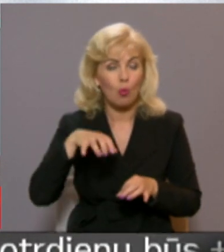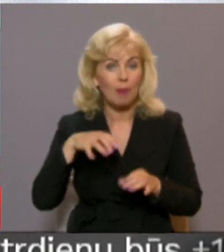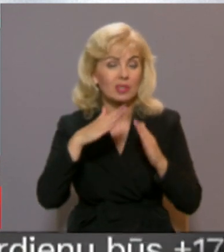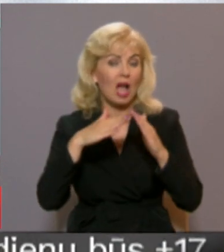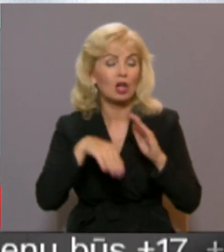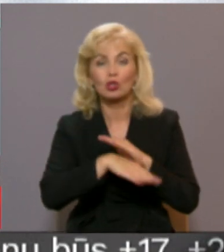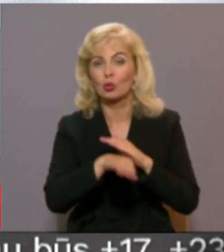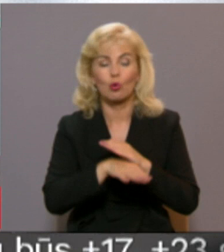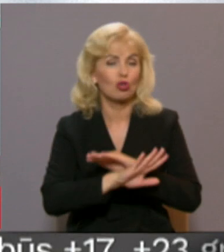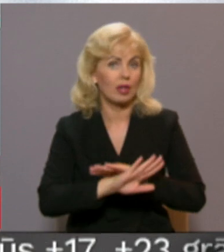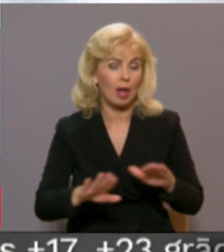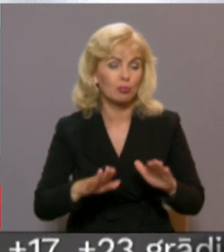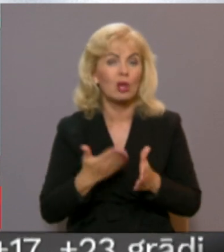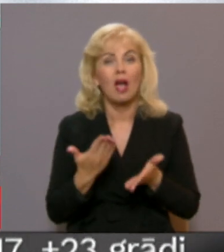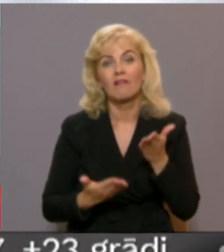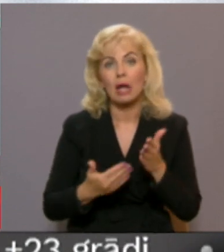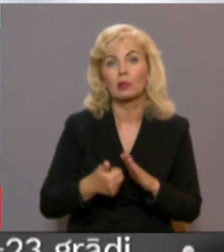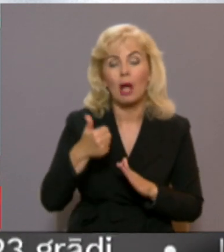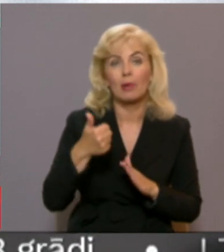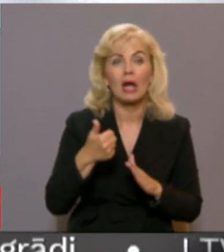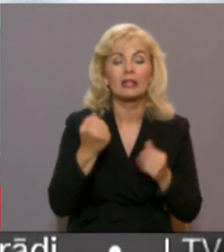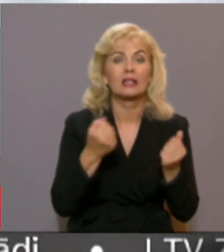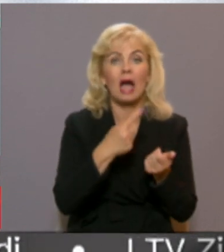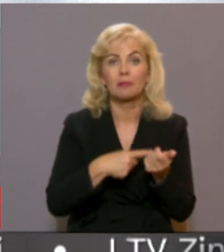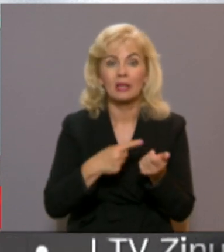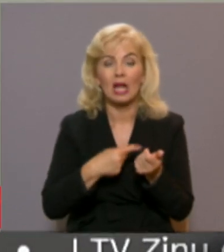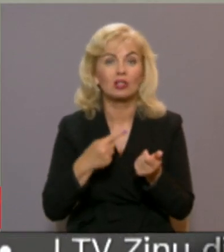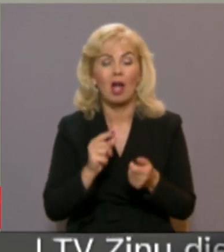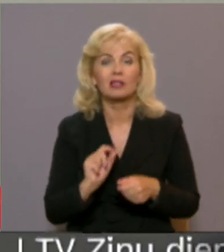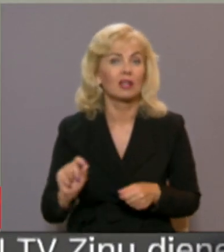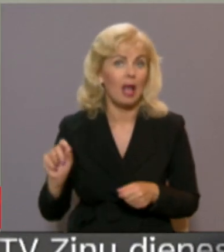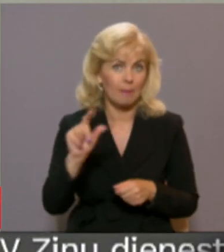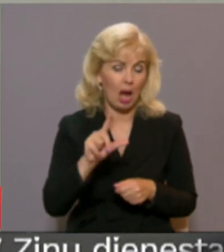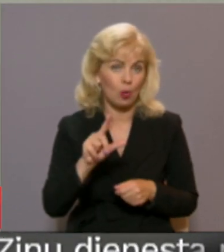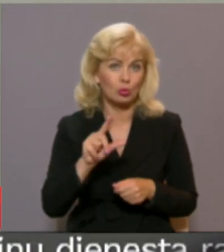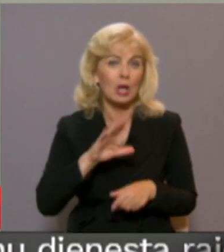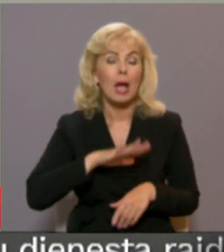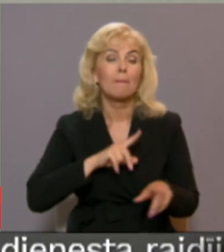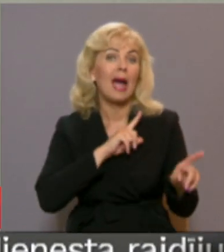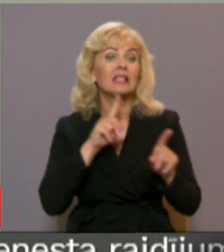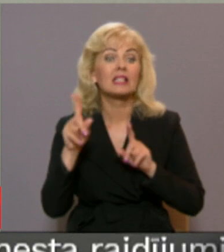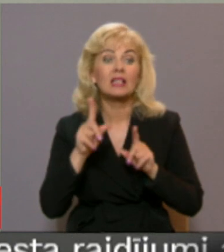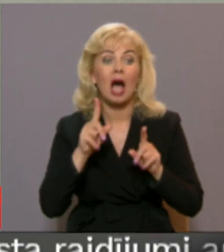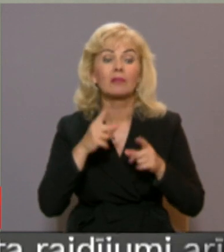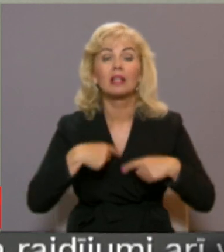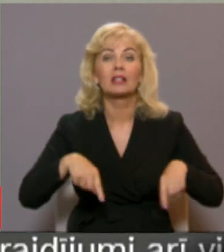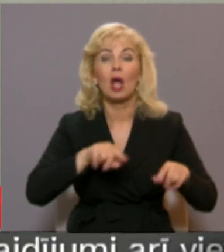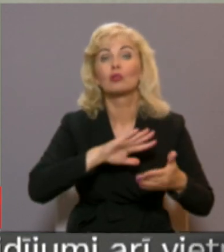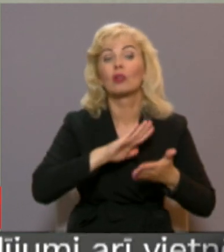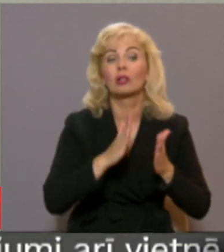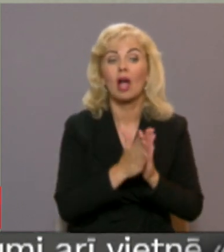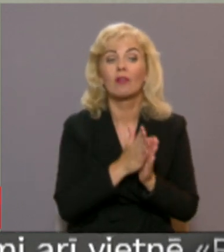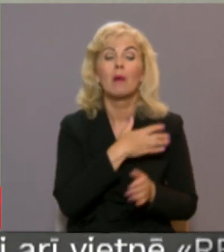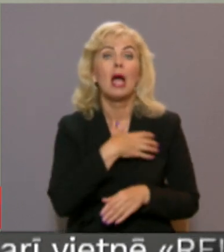nepaliks un labākajā gadījumā darbinieku skaits nepieaugst. Pēc administratīvi teritoriālās reformas